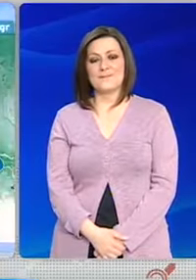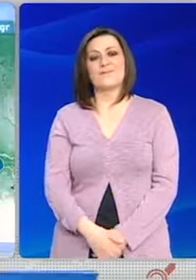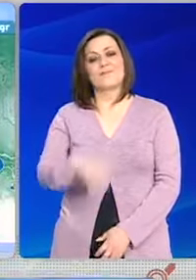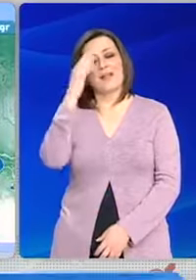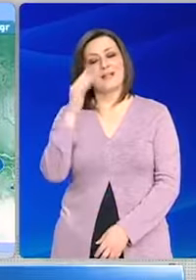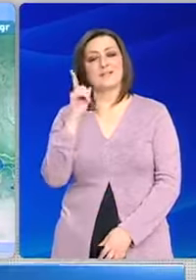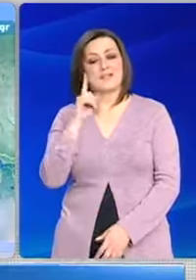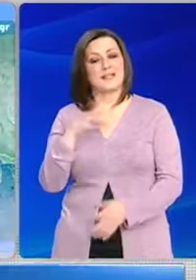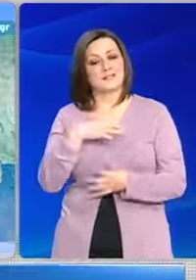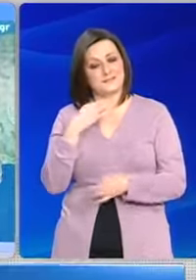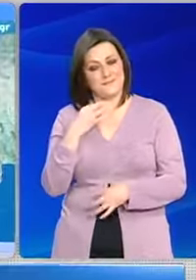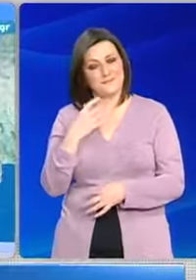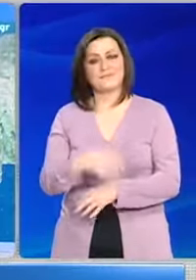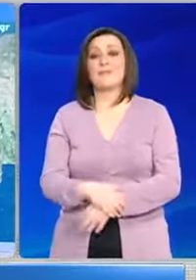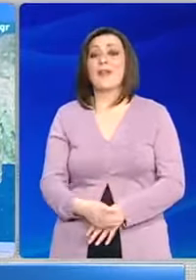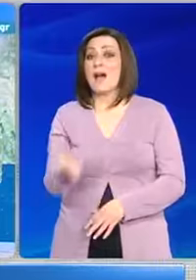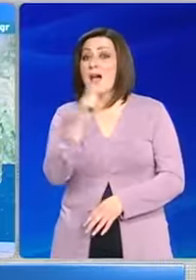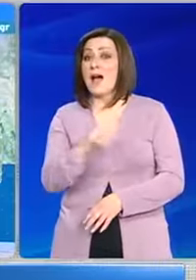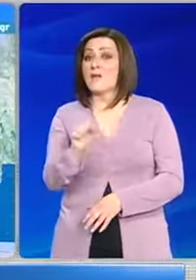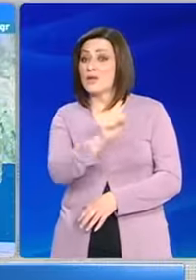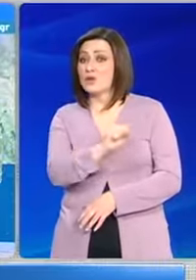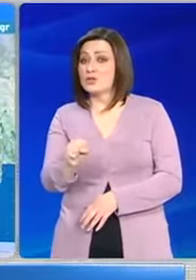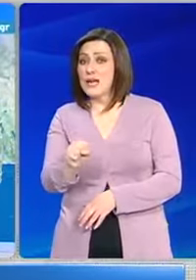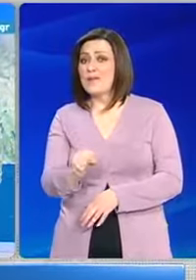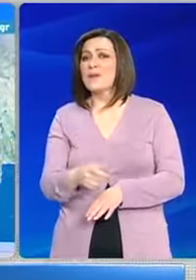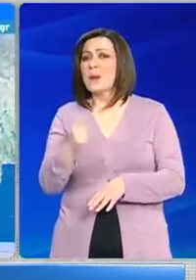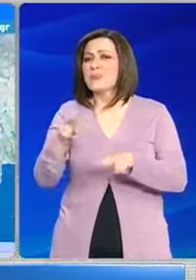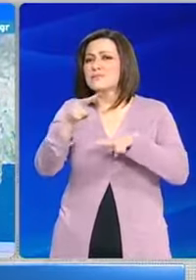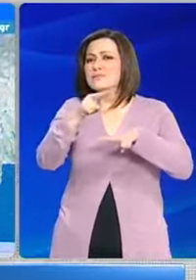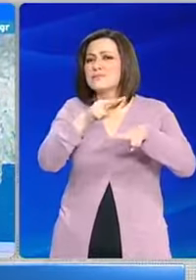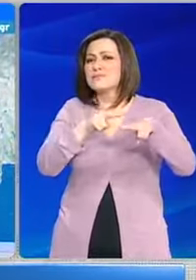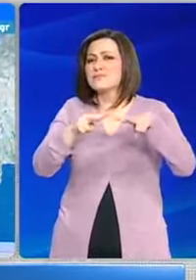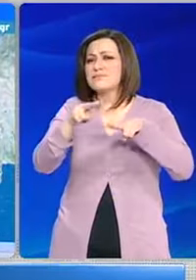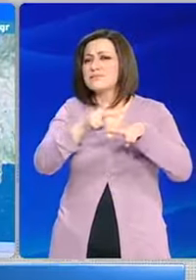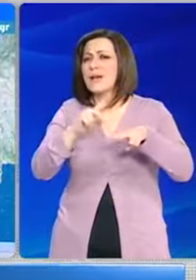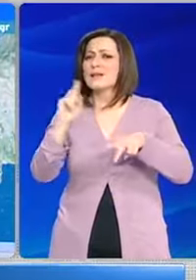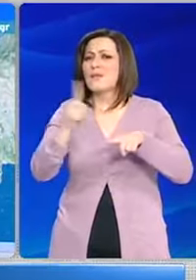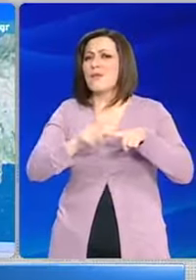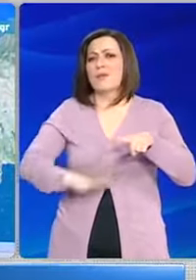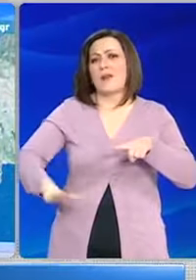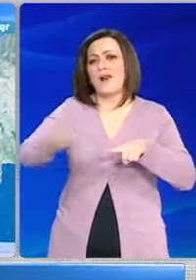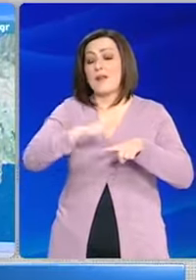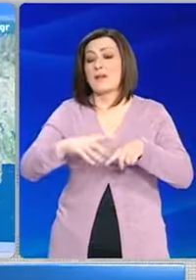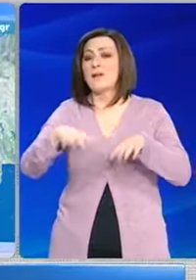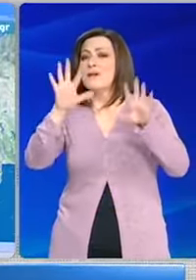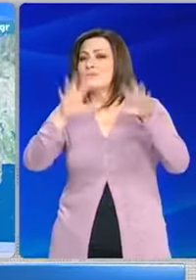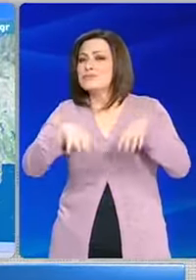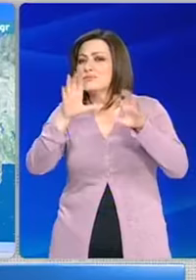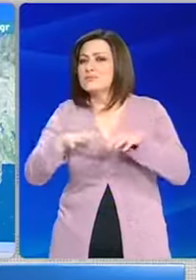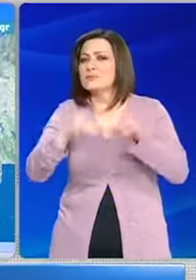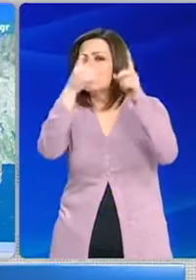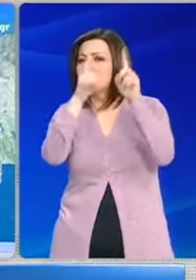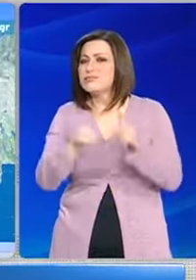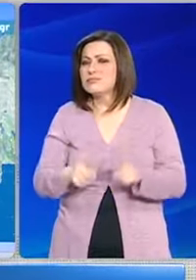Καλησπέρα σας κυρίες και κύριοι. Αύριο Σάββατο τοπικές συνευχές θα έχουμε σχεδόν σε ολόκληρη τη χώρα. Βροχές και σπορατικές